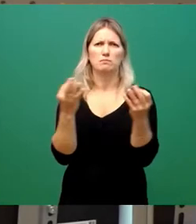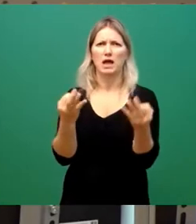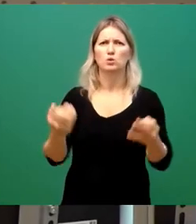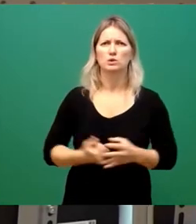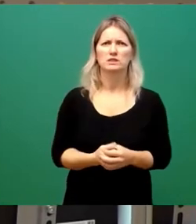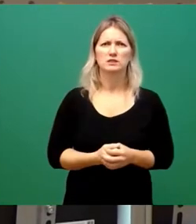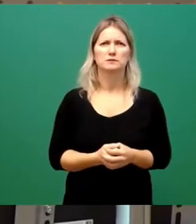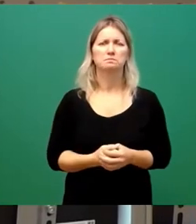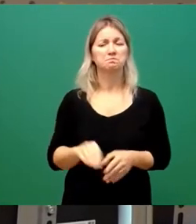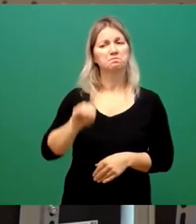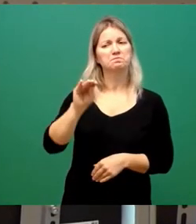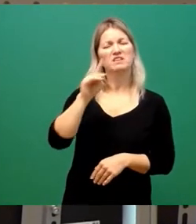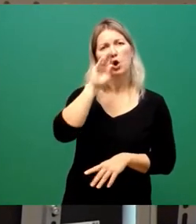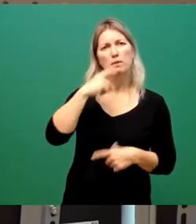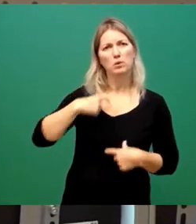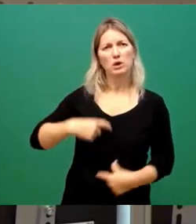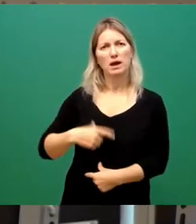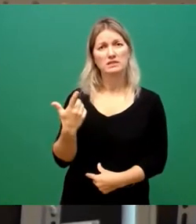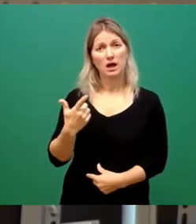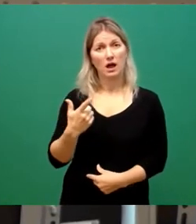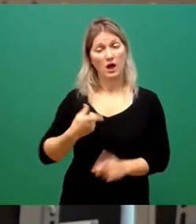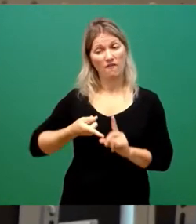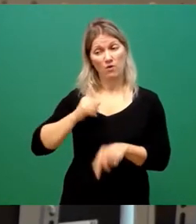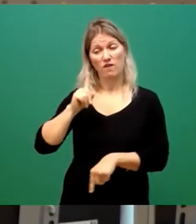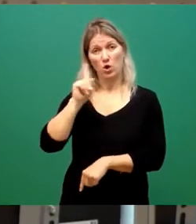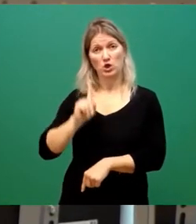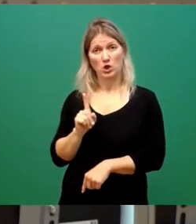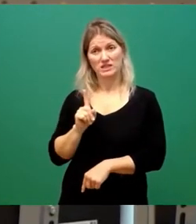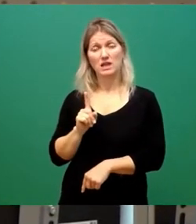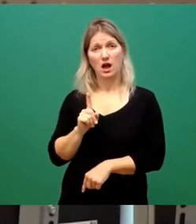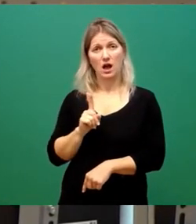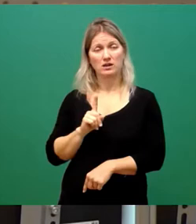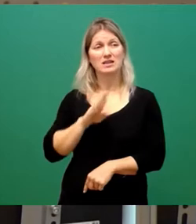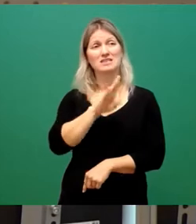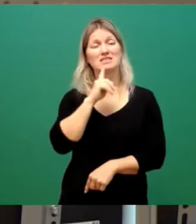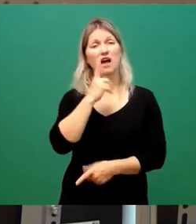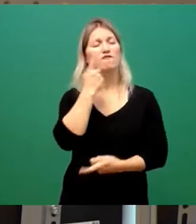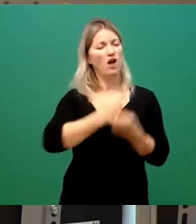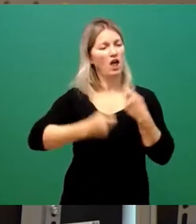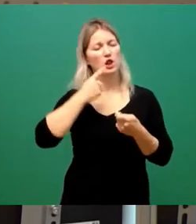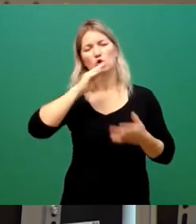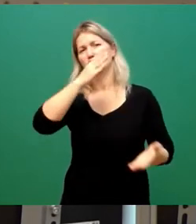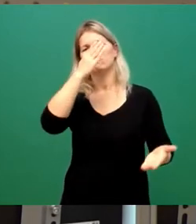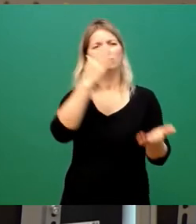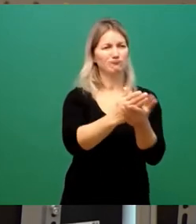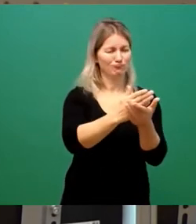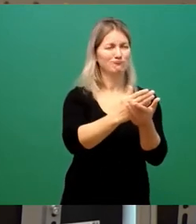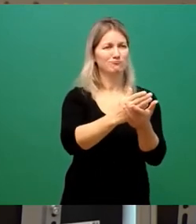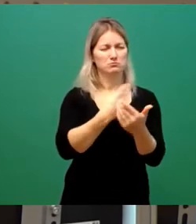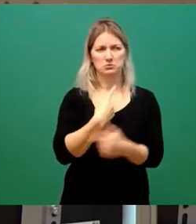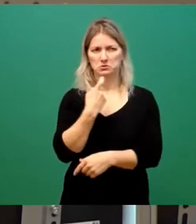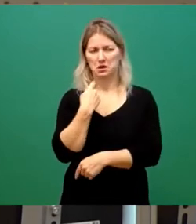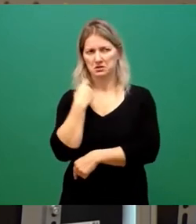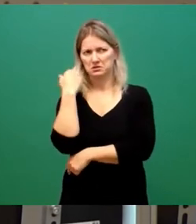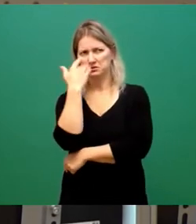ich glaube, ich war nicht der Einzige, der letzten Donnerstag, als Sie das Ende der Verhandlungen verkündet haben, gedacht haben, das kann doch nicht wahr sein. Also per